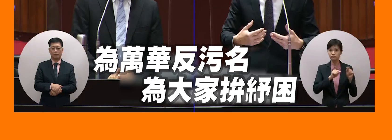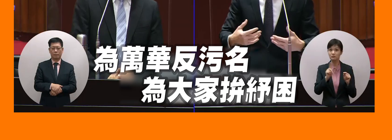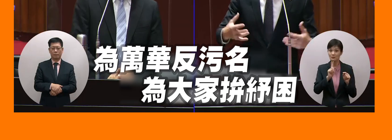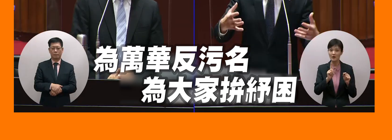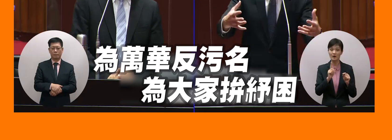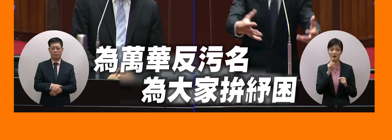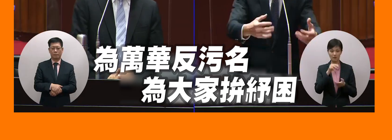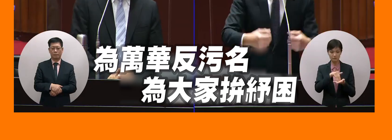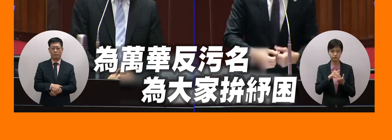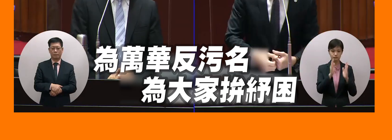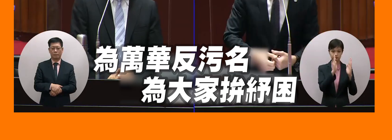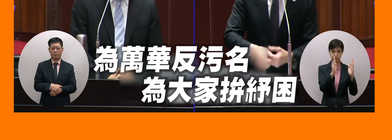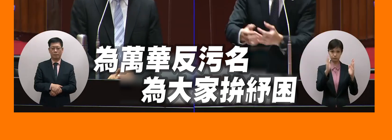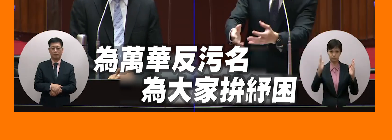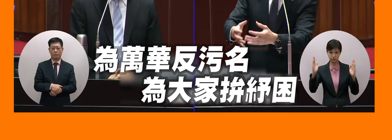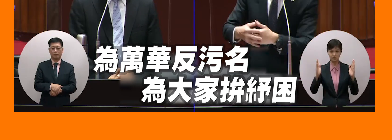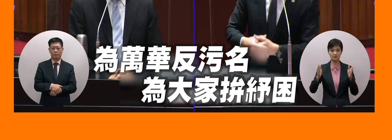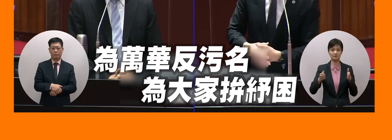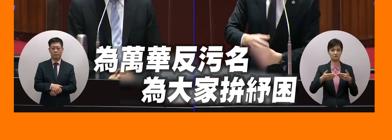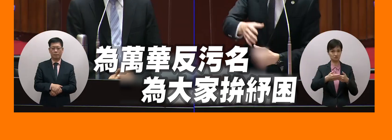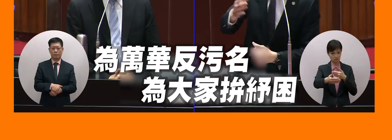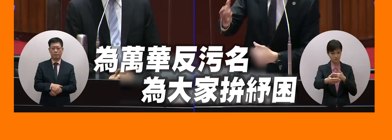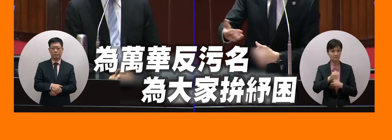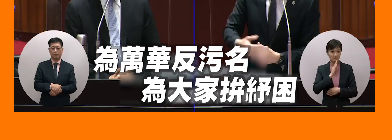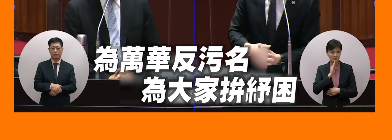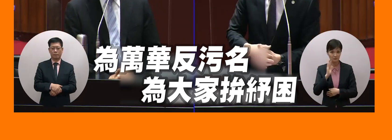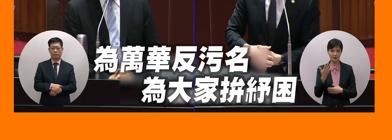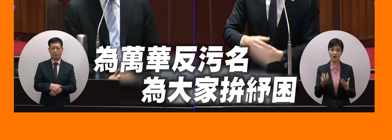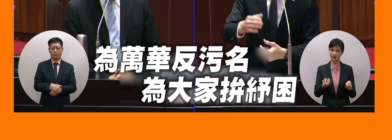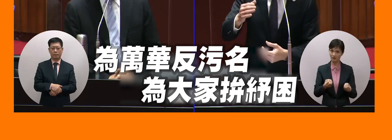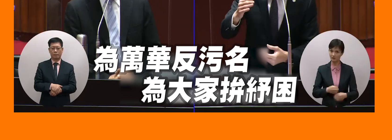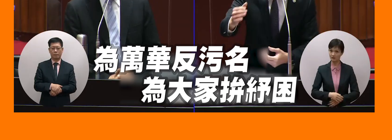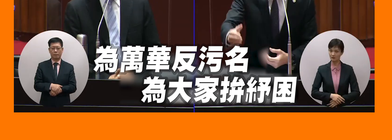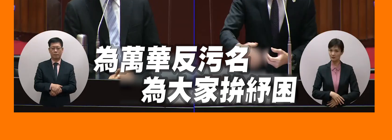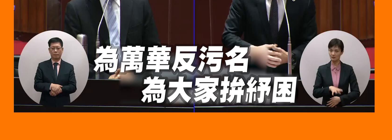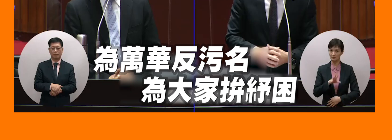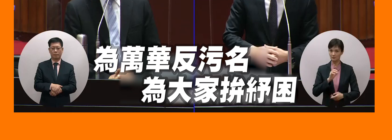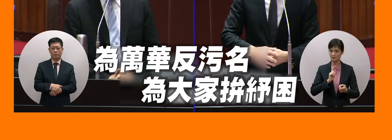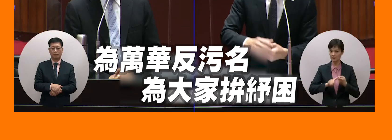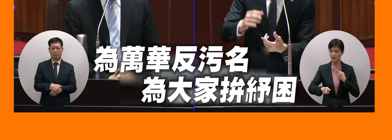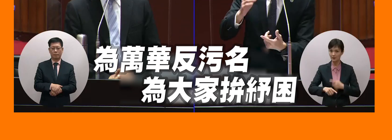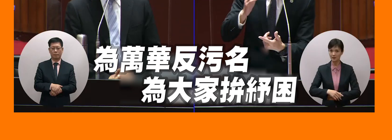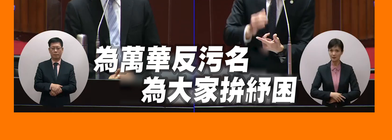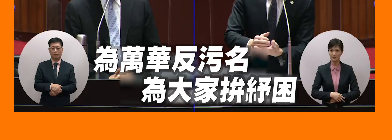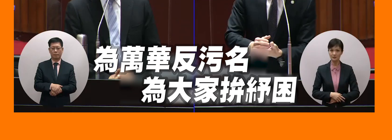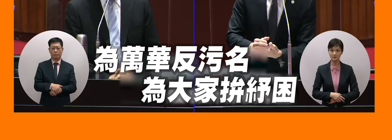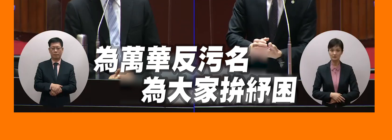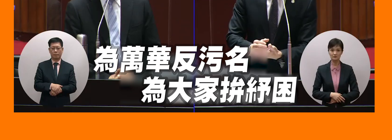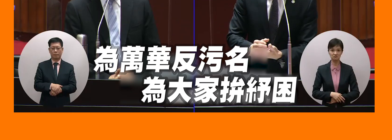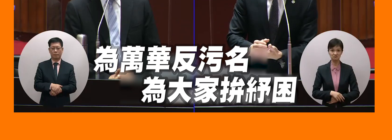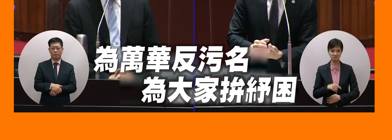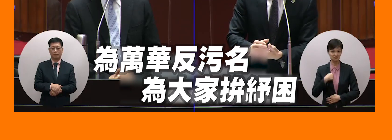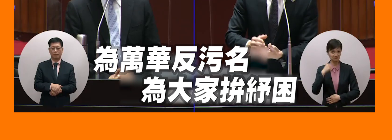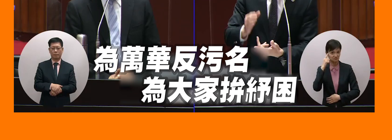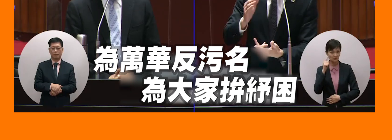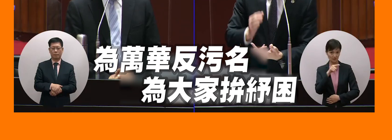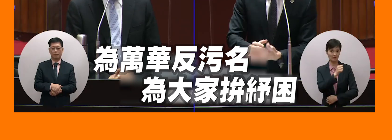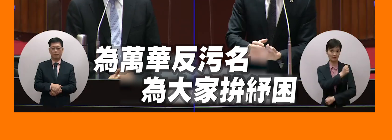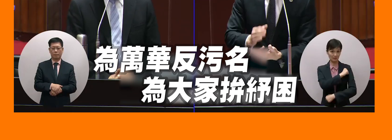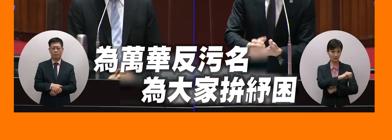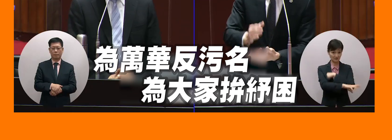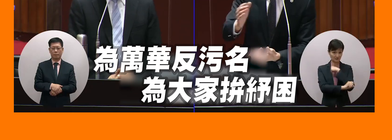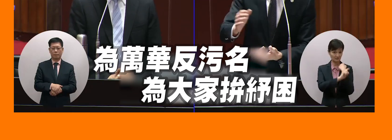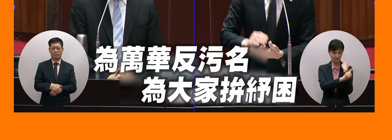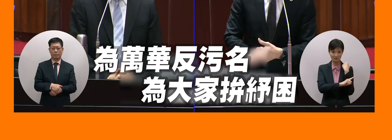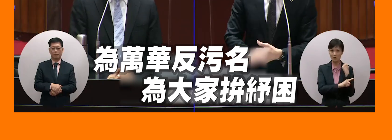好小好小的萬華人跟他開作會在上班不能出去天地所以我說說這些有的是違反漏基反有